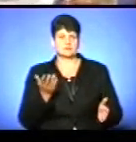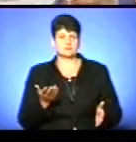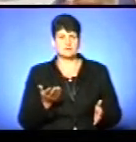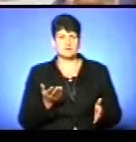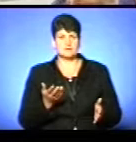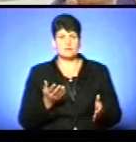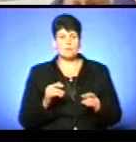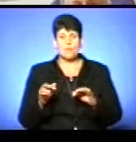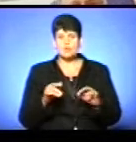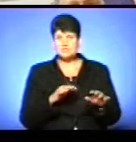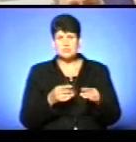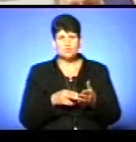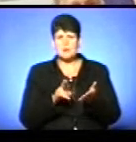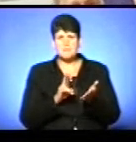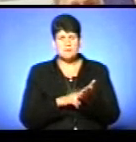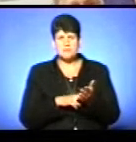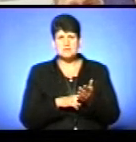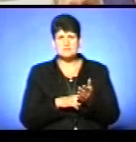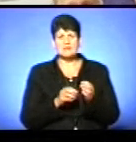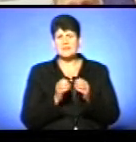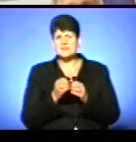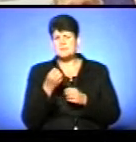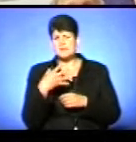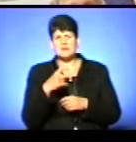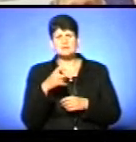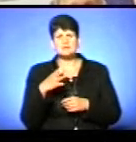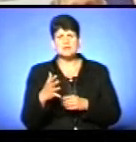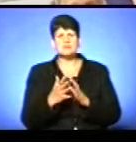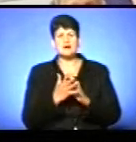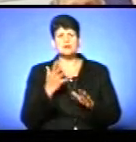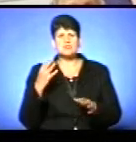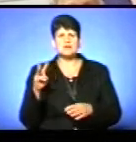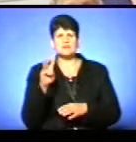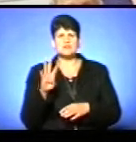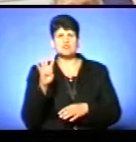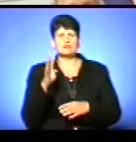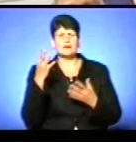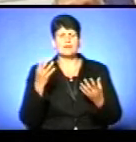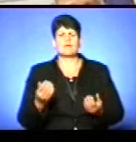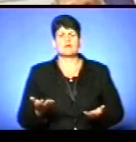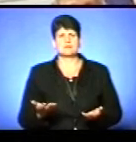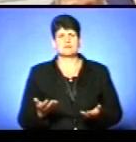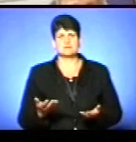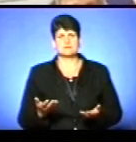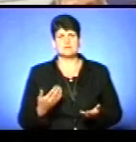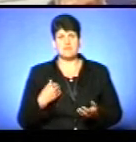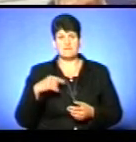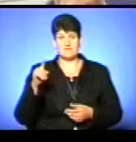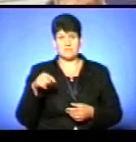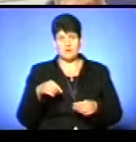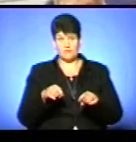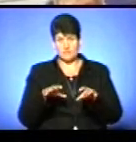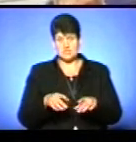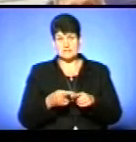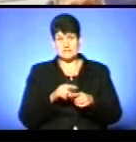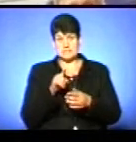Процедура тої прописки займає буквально 10-15 хвилин, а черга займає 3-4 дня. Я вимагаю вирішити це